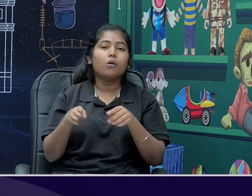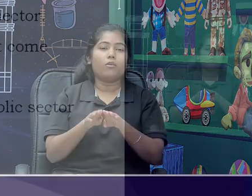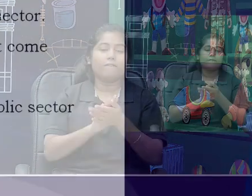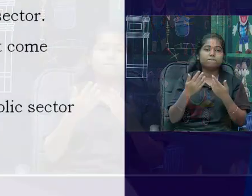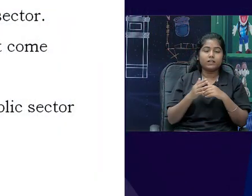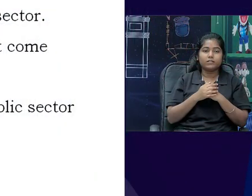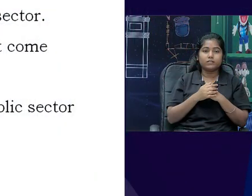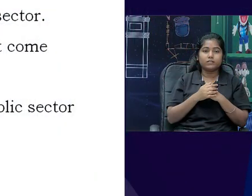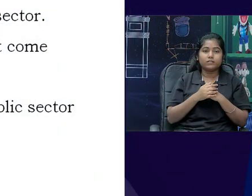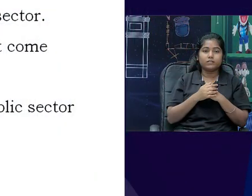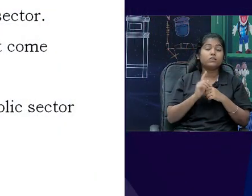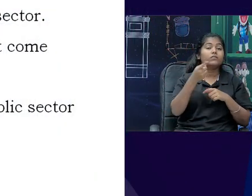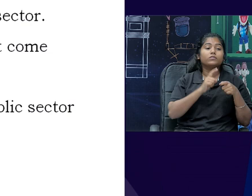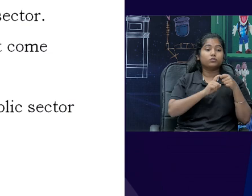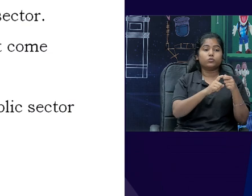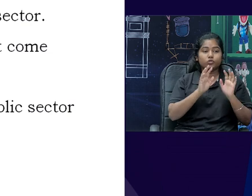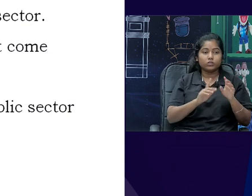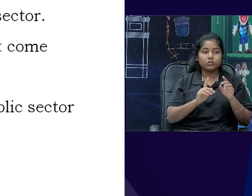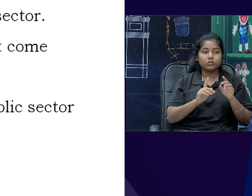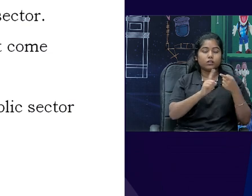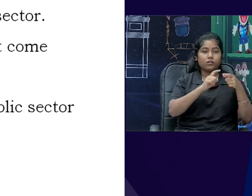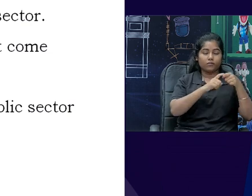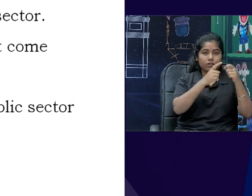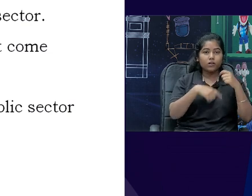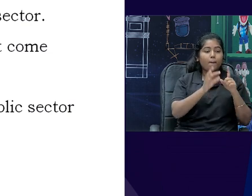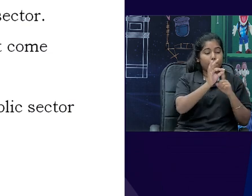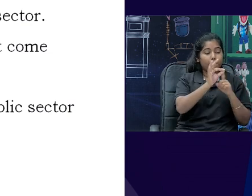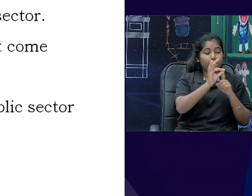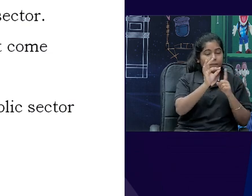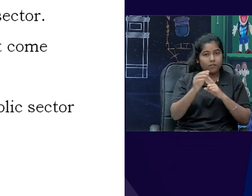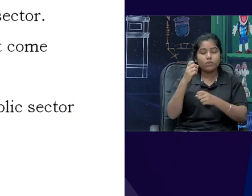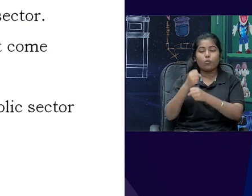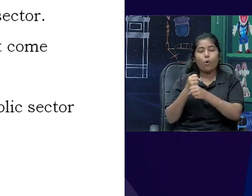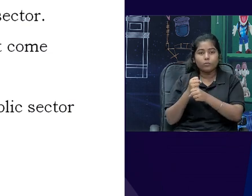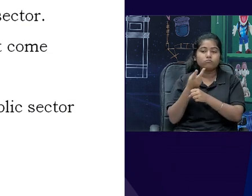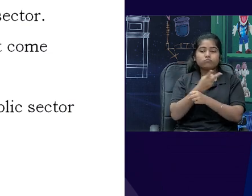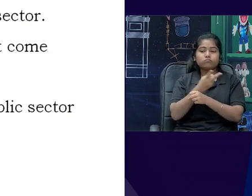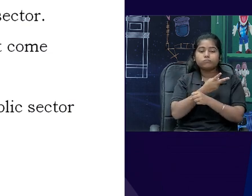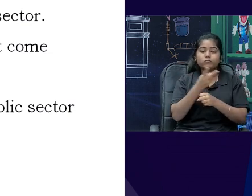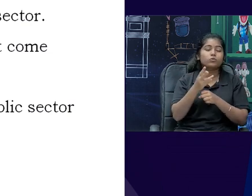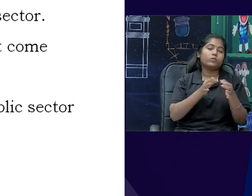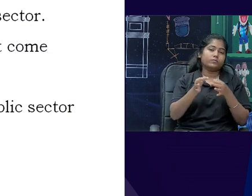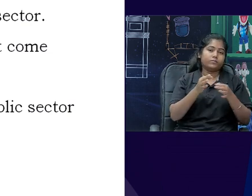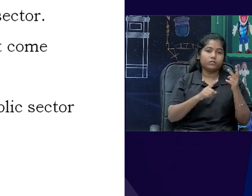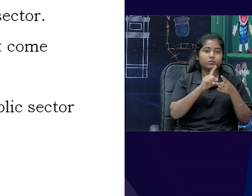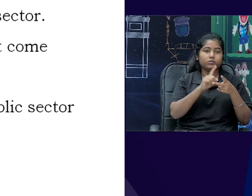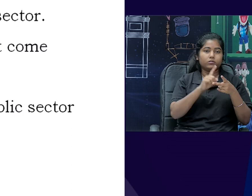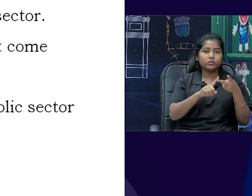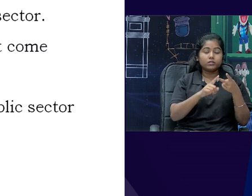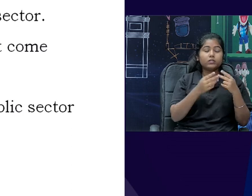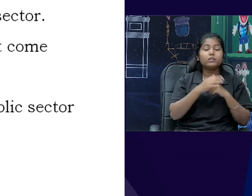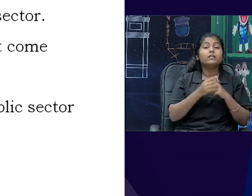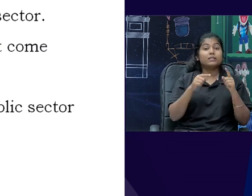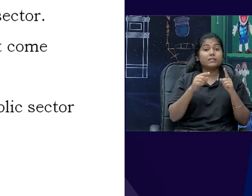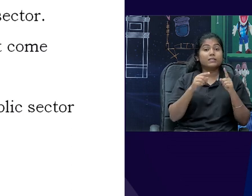पहला question है to explain the concept of public sector and private sector question 2 what are the different kinds of organizations